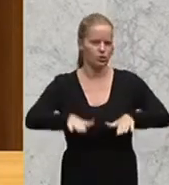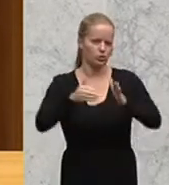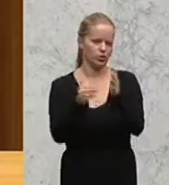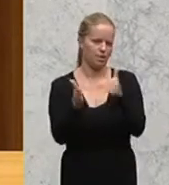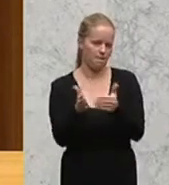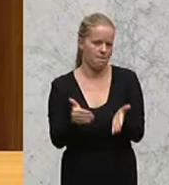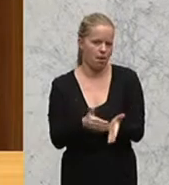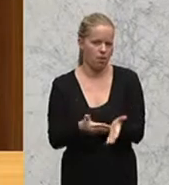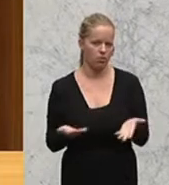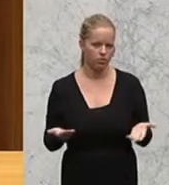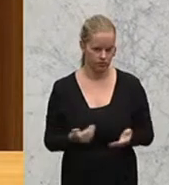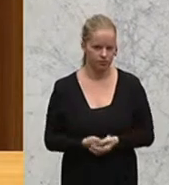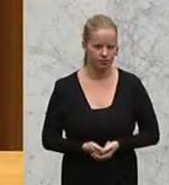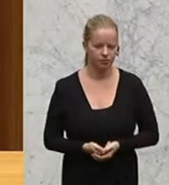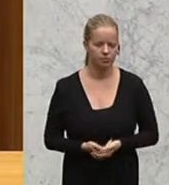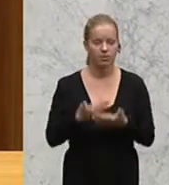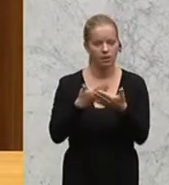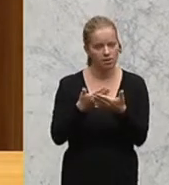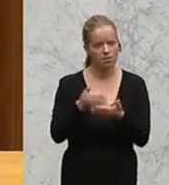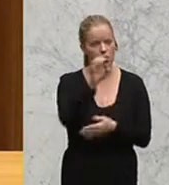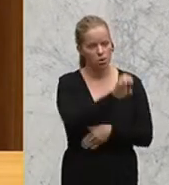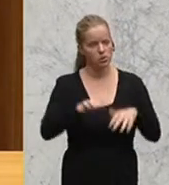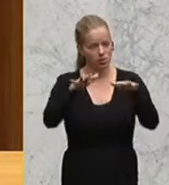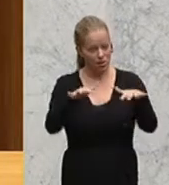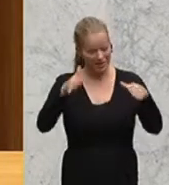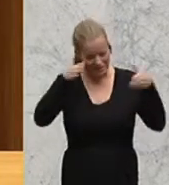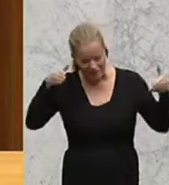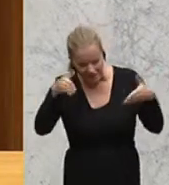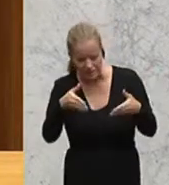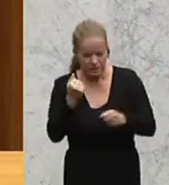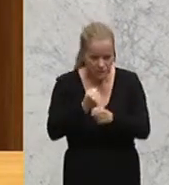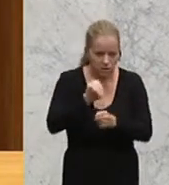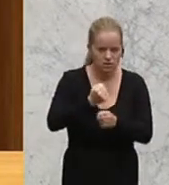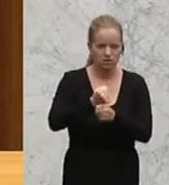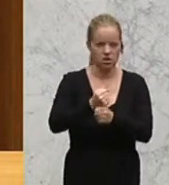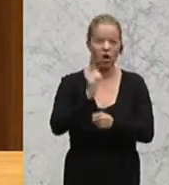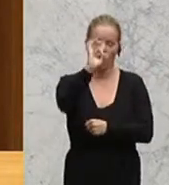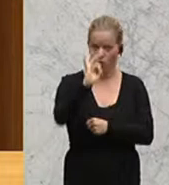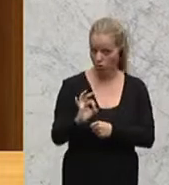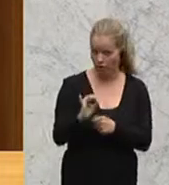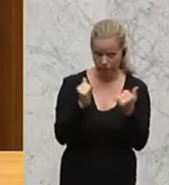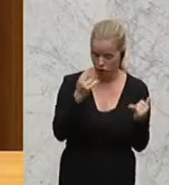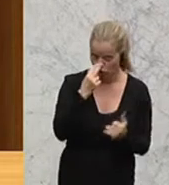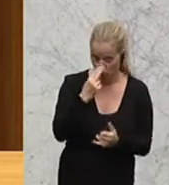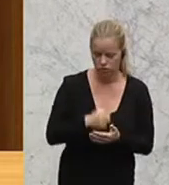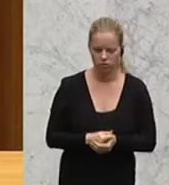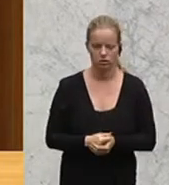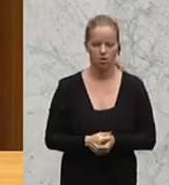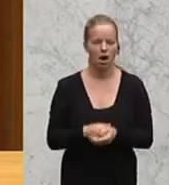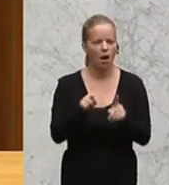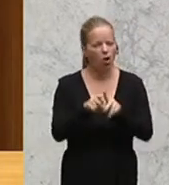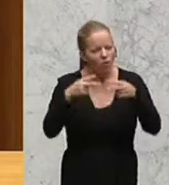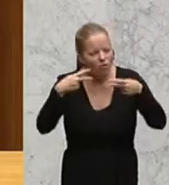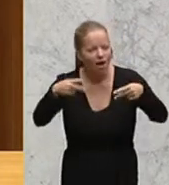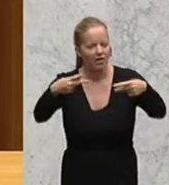Und wir arbeiten daran intensiv im Europäischen Parlament, wenn es eben um die Quoten geht, aber wenn es auch um wesentlich weitergehende